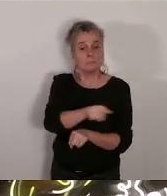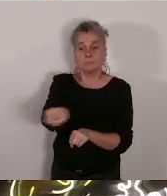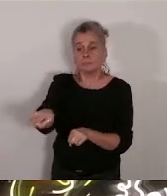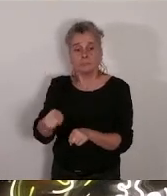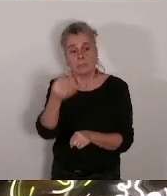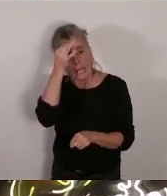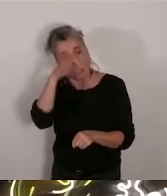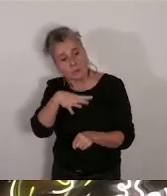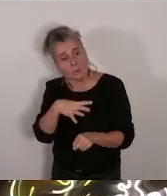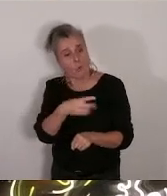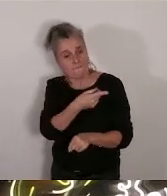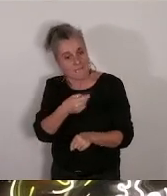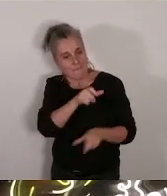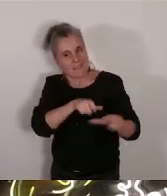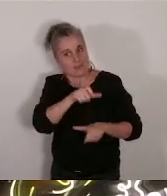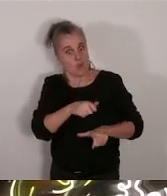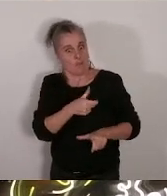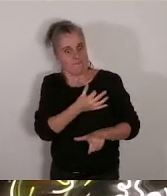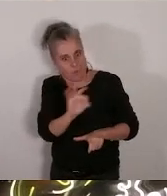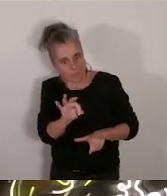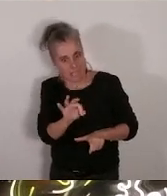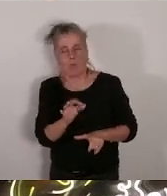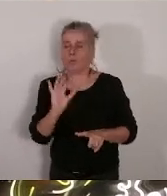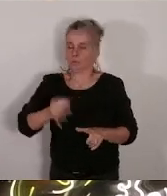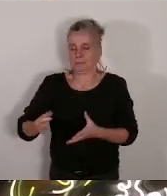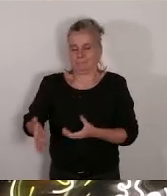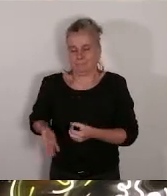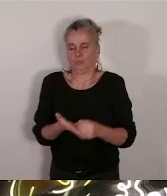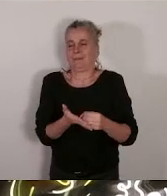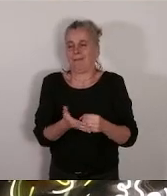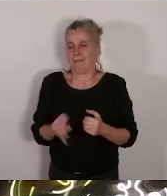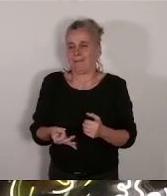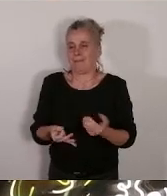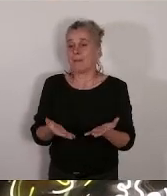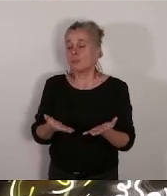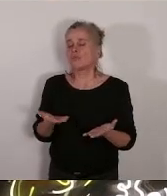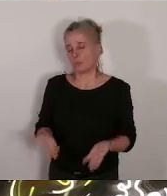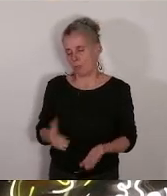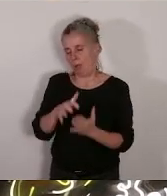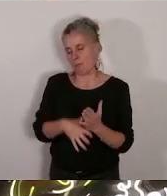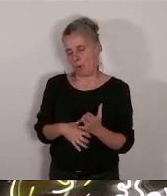francophones. Donc nous voterons donc ce rapport. Parce que...